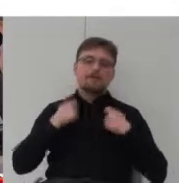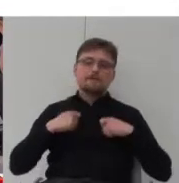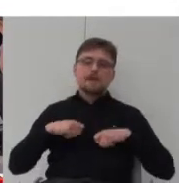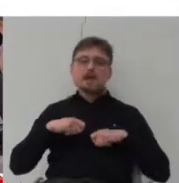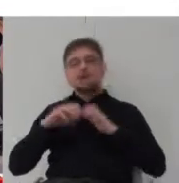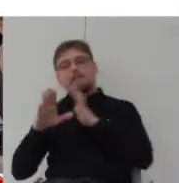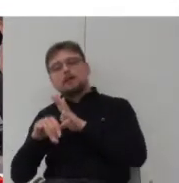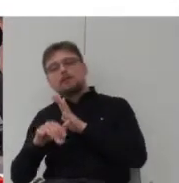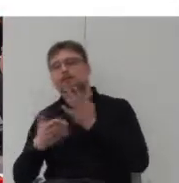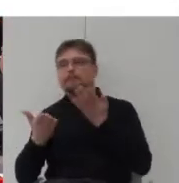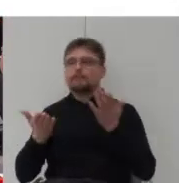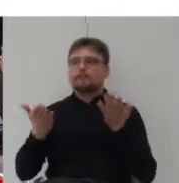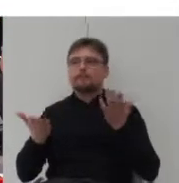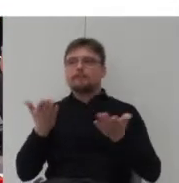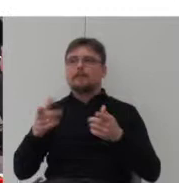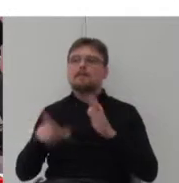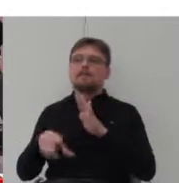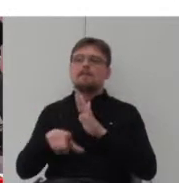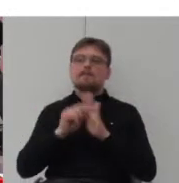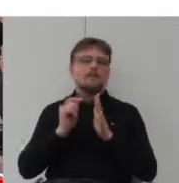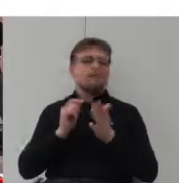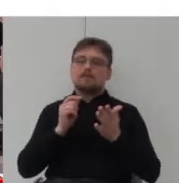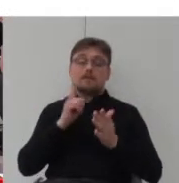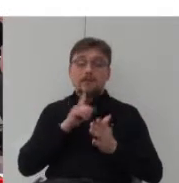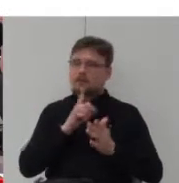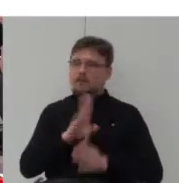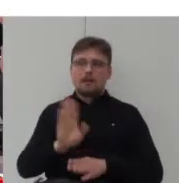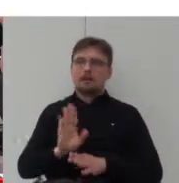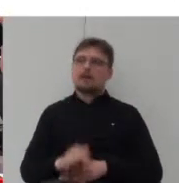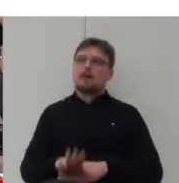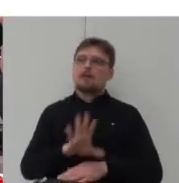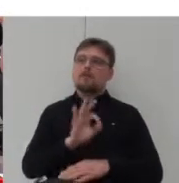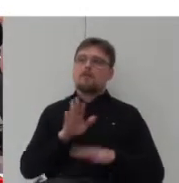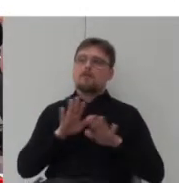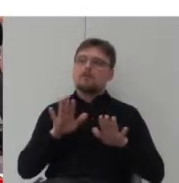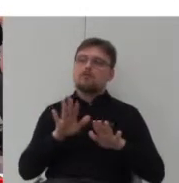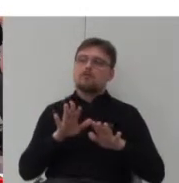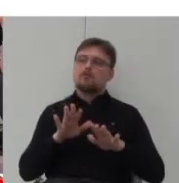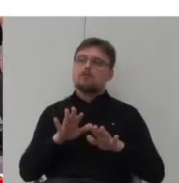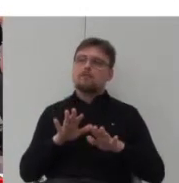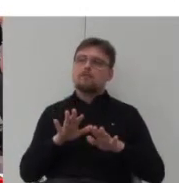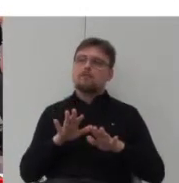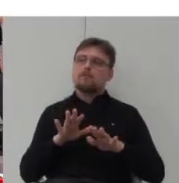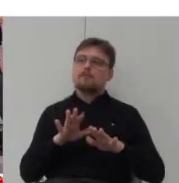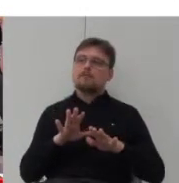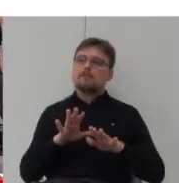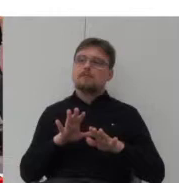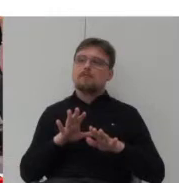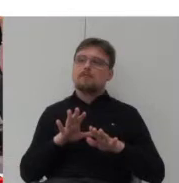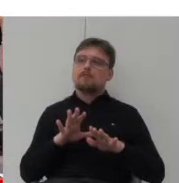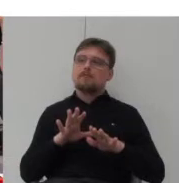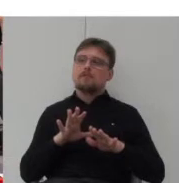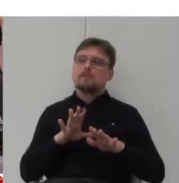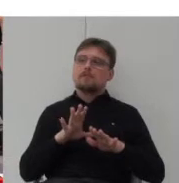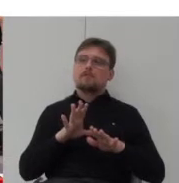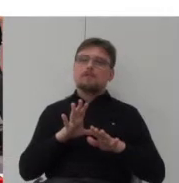ale jest to wybór tak naprawdę tylko pozorny, ponieważ dużo częściej przytrafiają nam się wszelkie niemiejskie i niewiejskie